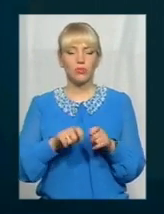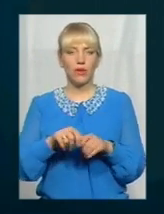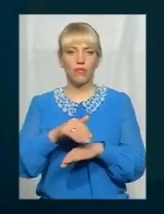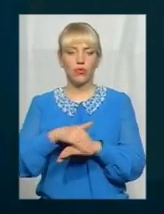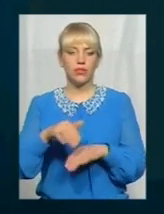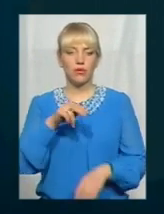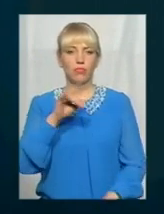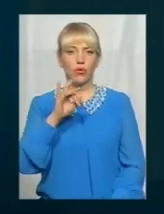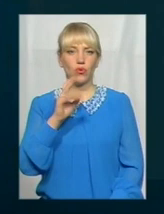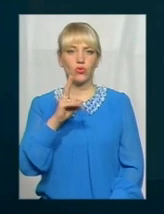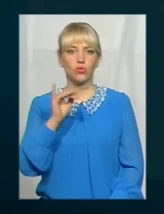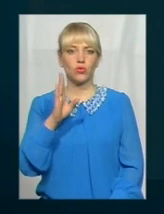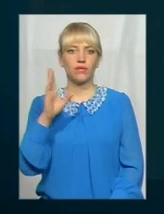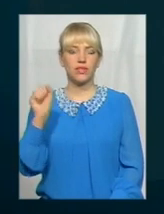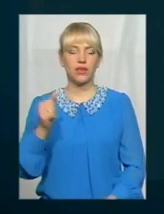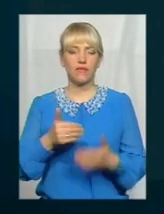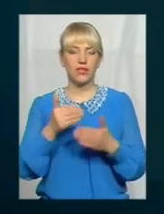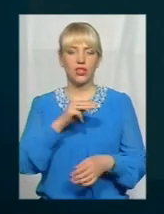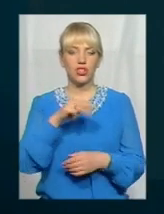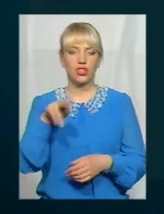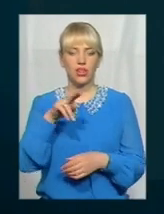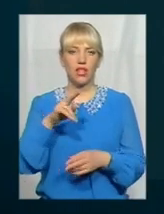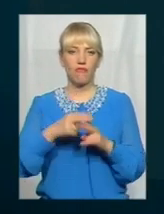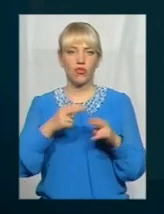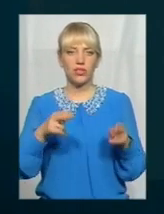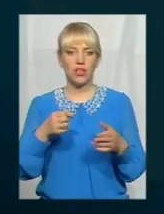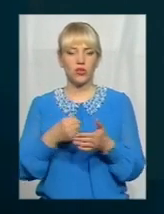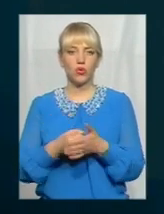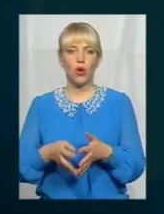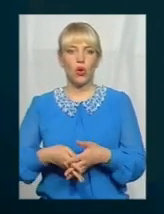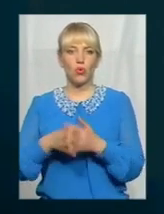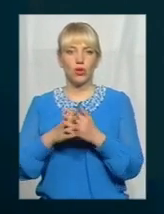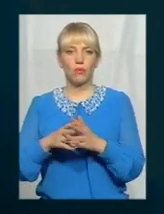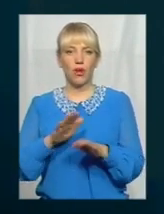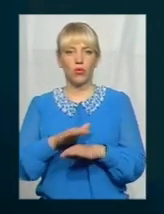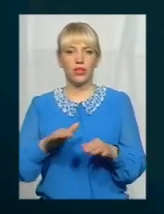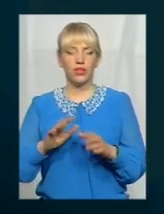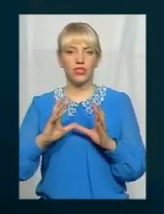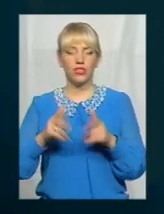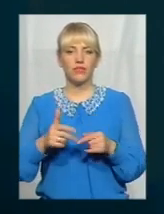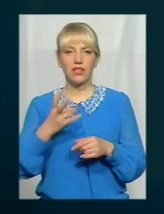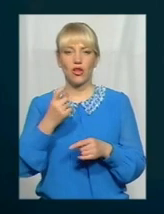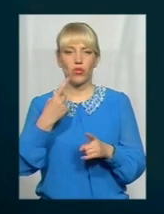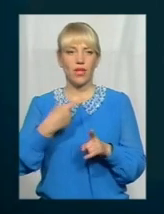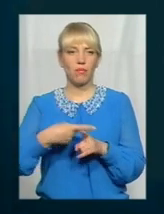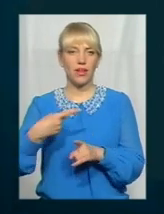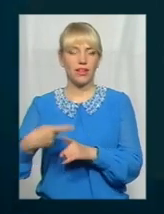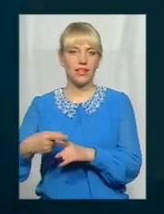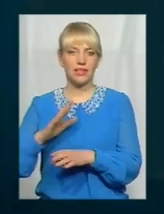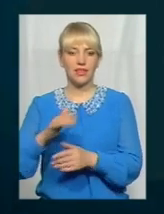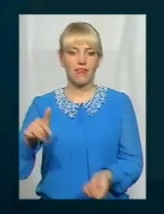Проскурівську від ЖД вокзалу до універмагу «Дитячий світ». І виявилось, що ні одне перехрестя не